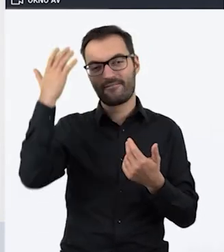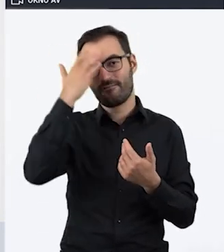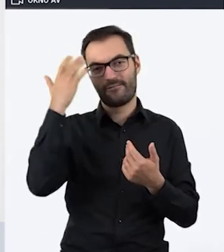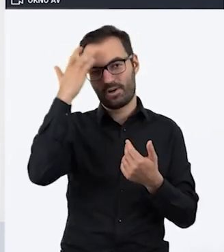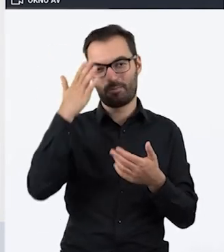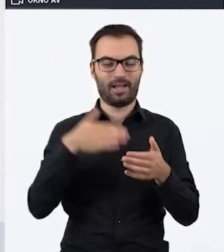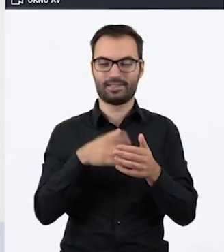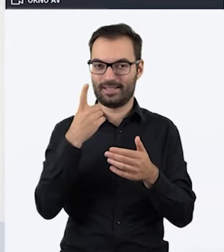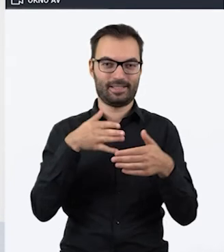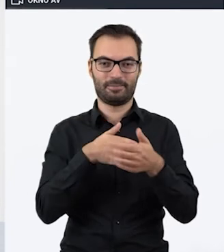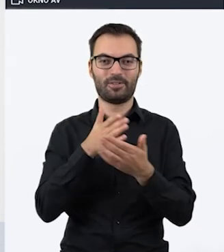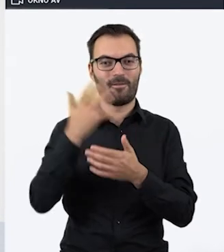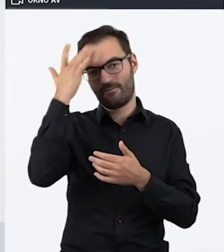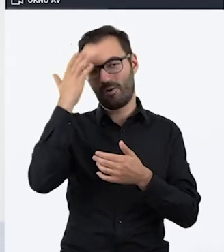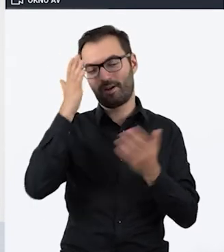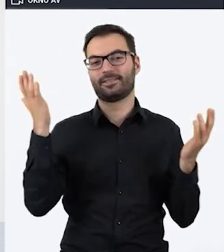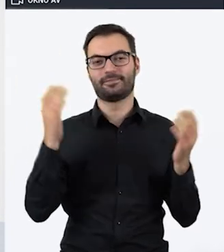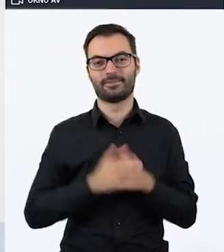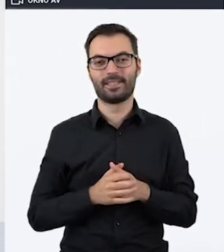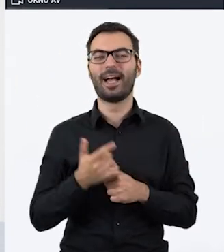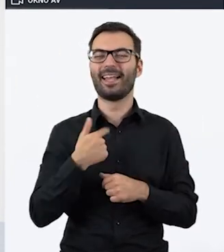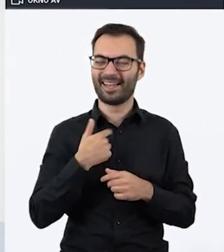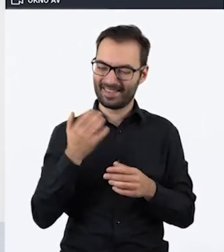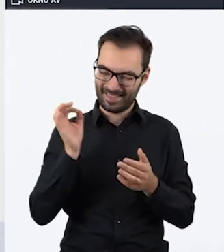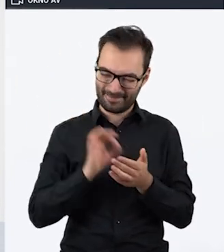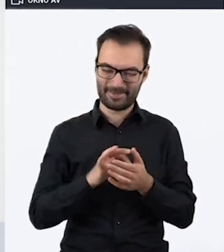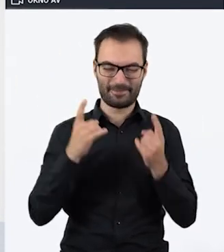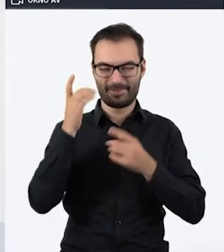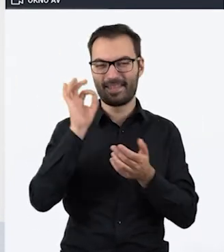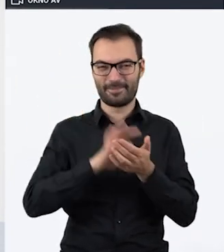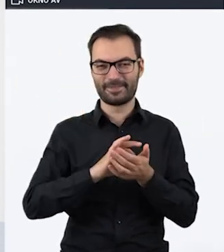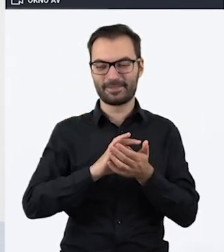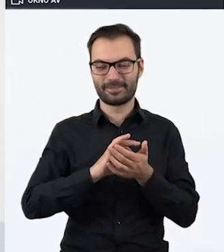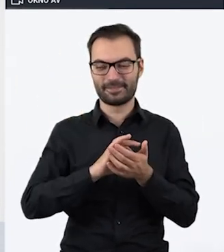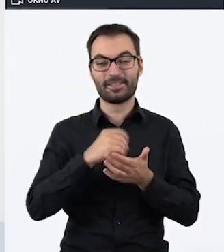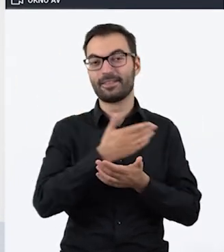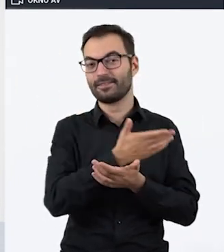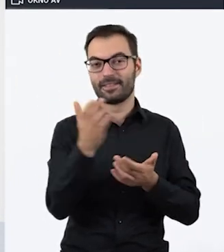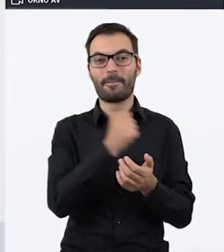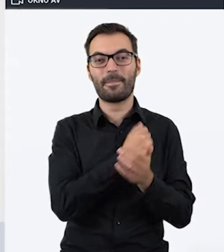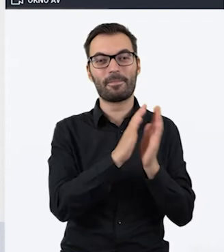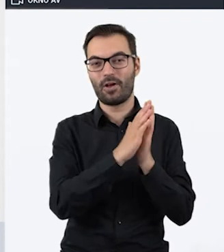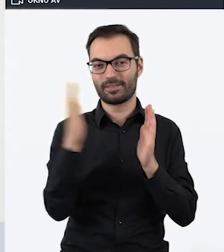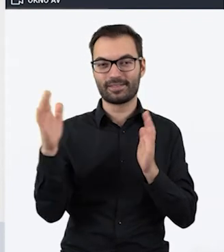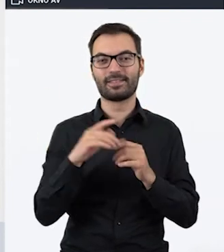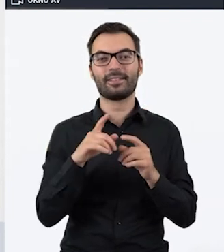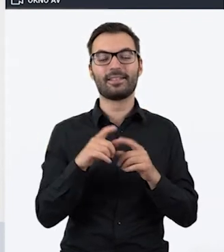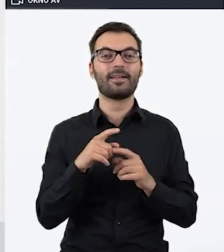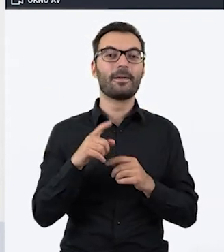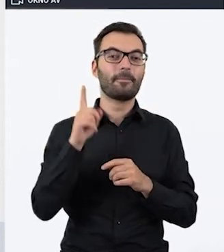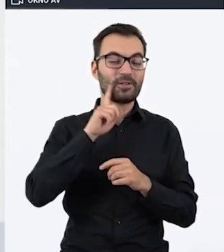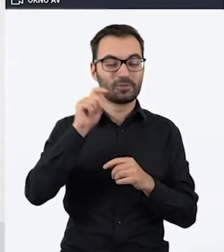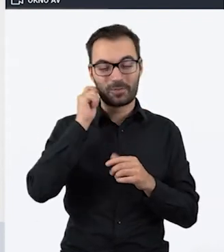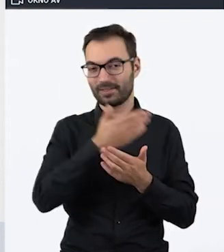nasza wyobraźnia. No a jestem święcie przekonany, że państwa bibliotekarzy i panie